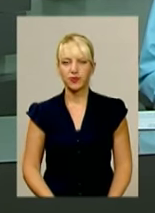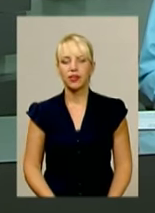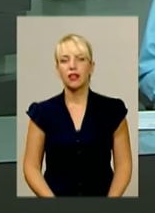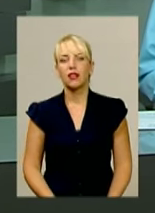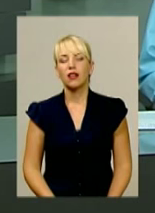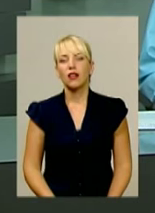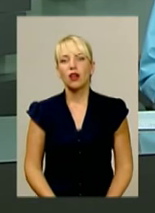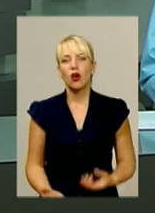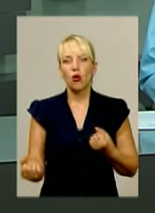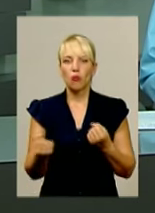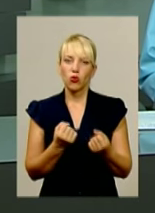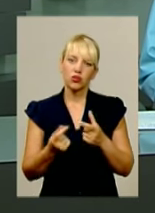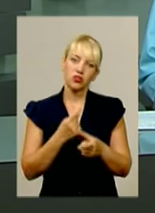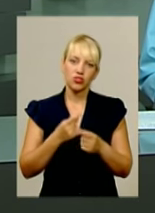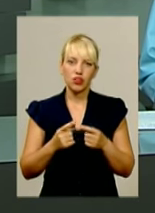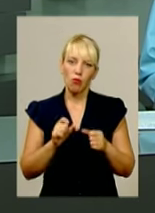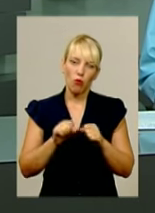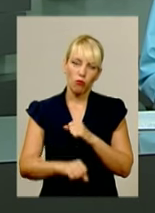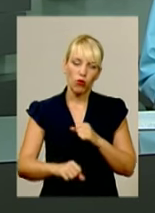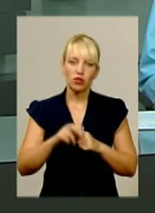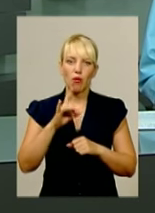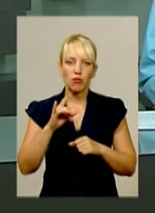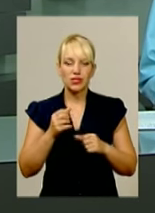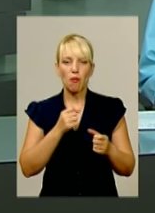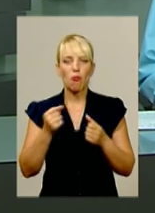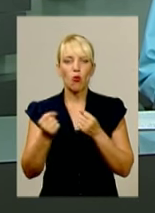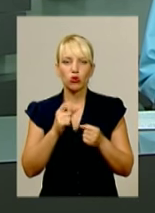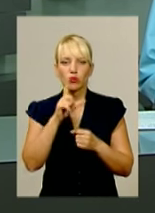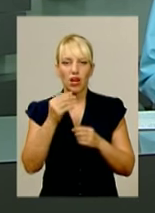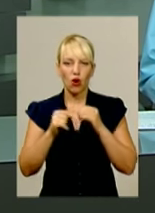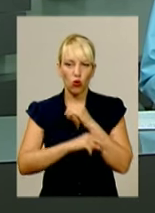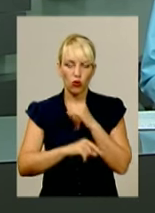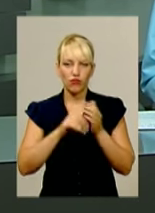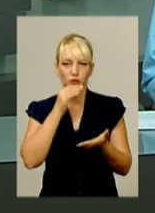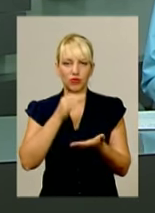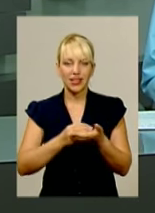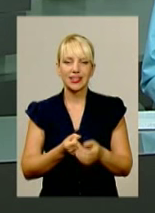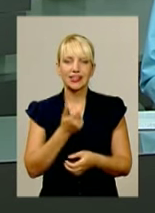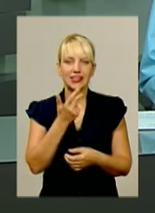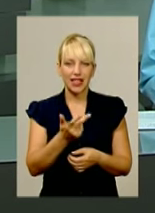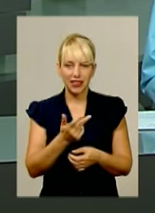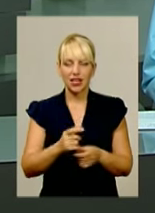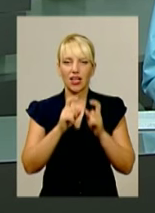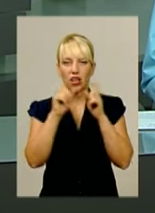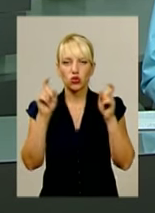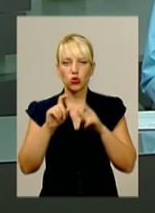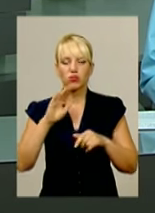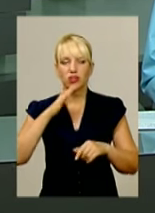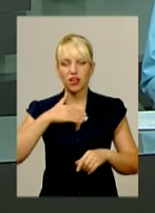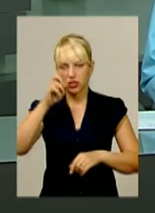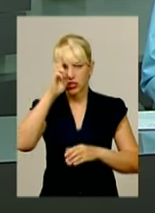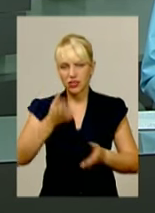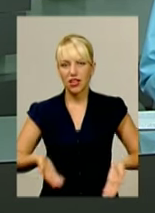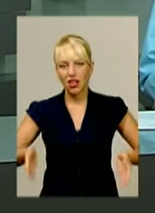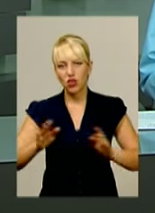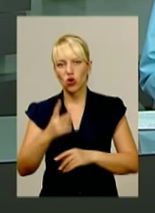Боріться та чи поборете. Попри те, що за боротьбу із корупцією в Україні відповідають одразу декілька структур, наша держава залишається